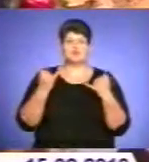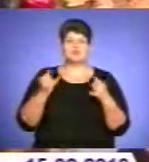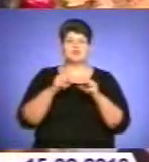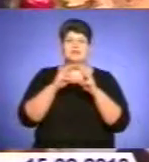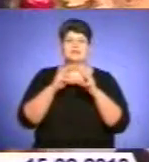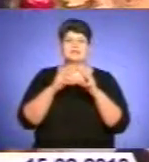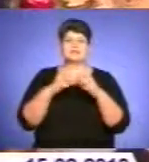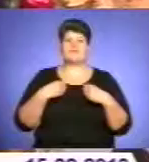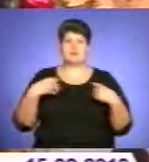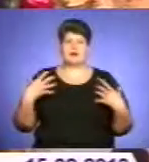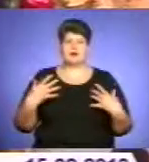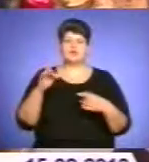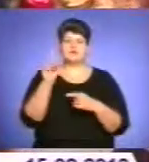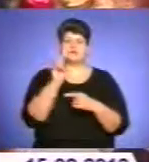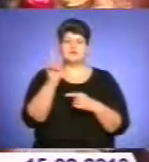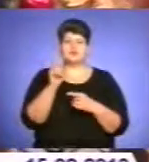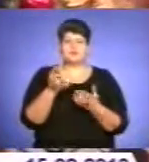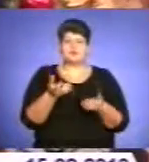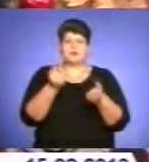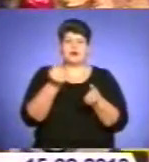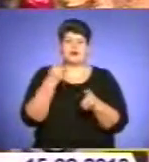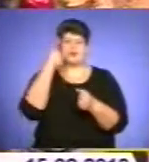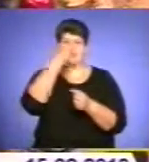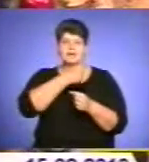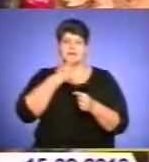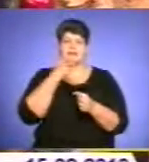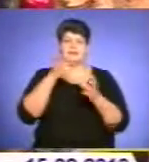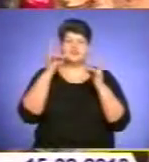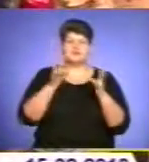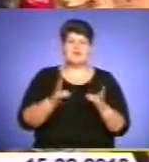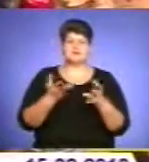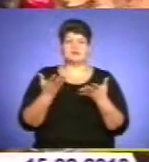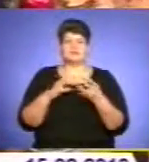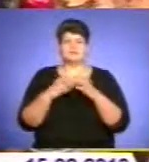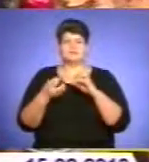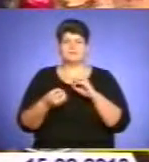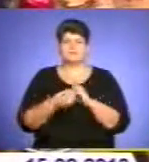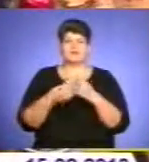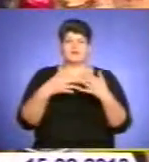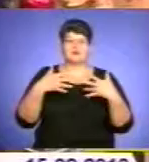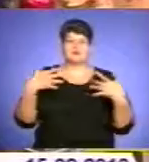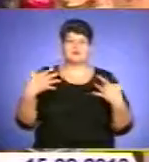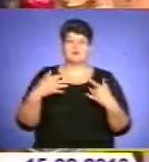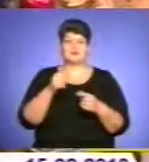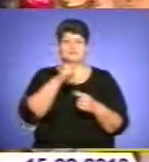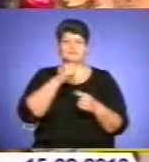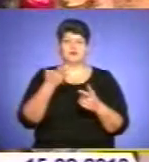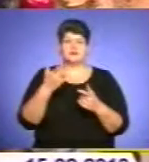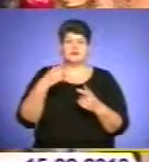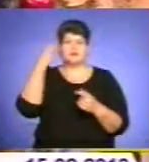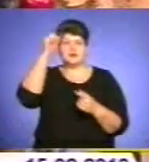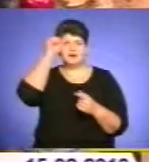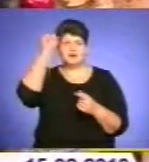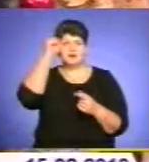ці свічки держать якраз цілий рік. Від всякого нещастя, біди, невзгод, лихоліт, всякої спокуси диявольської намови,